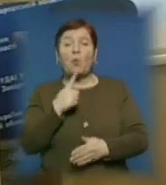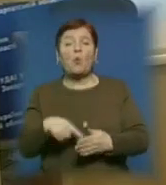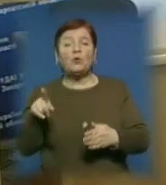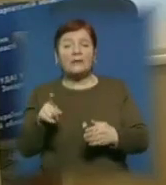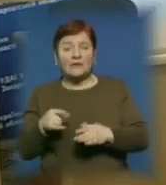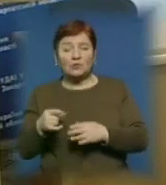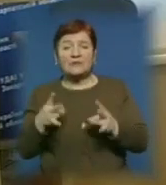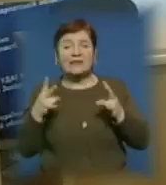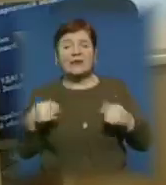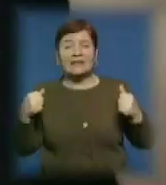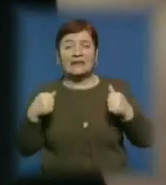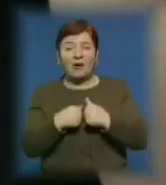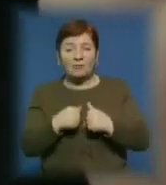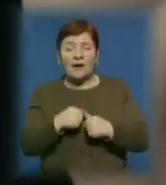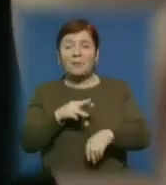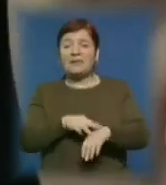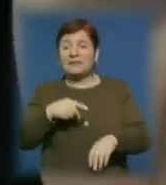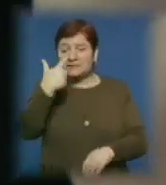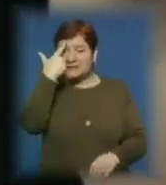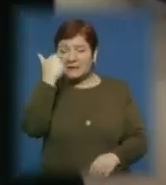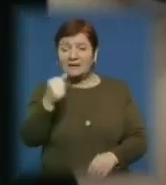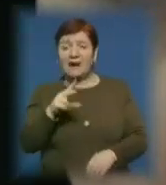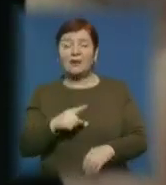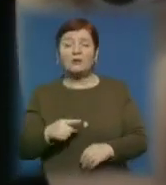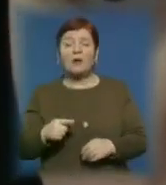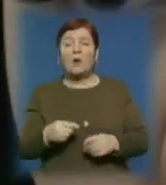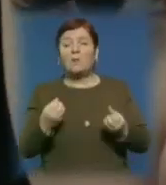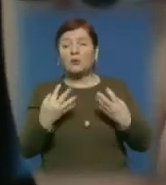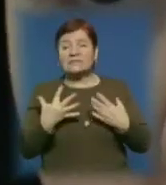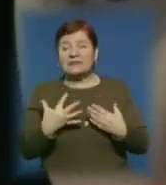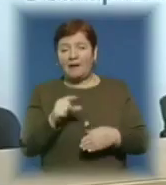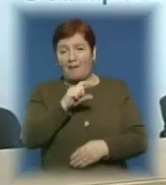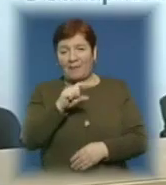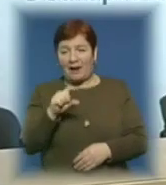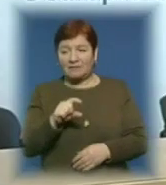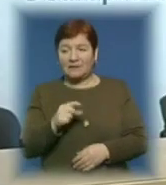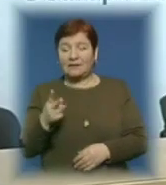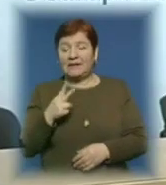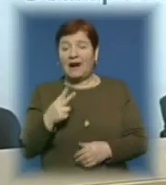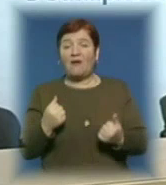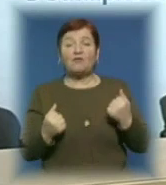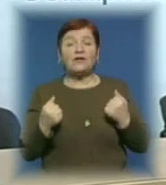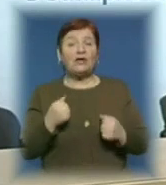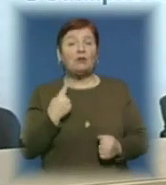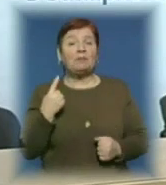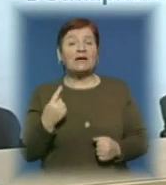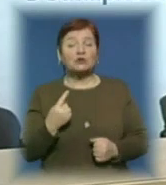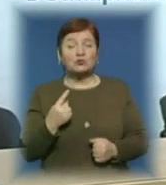випадків під час негоди, даївці закликають водіїв дотримуватися простих правил. Для водіїв, в першу чергу,